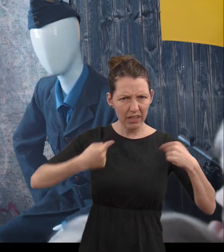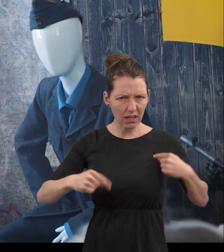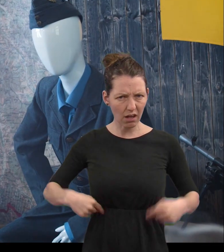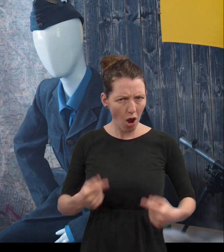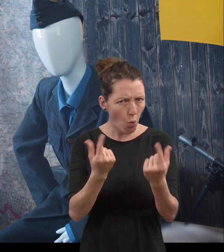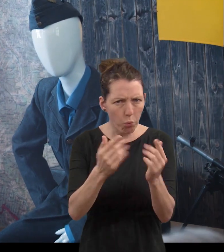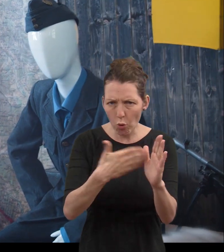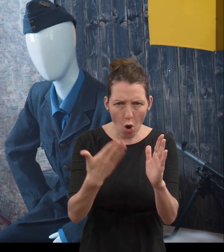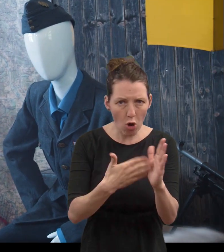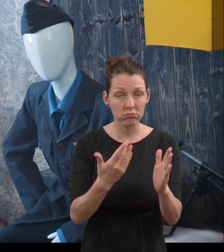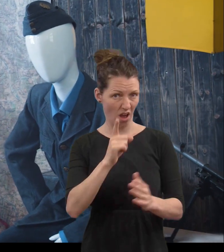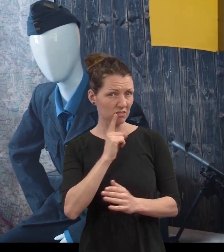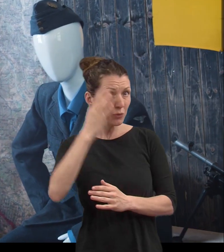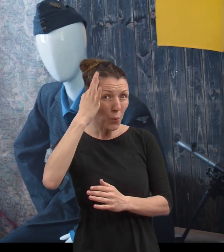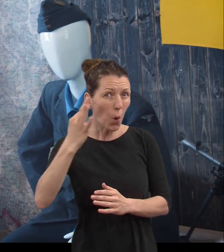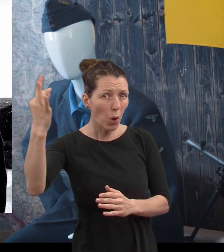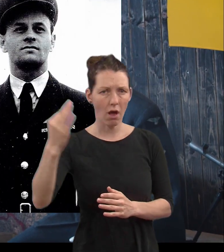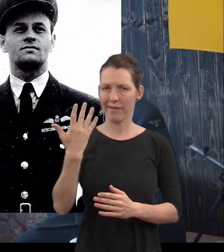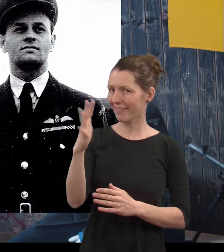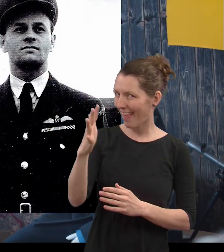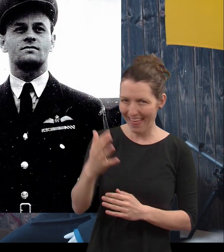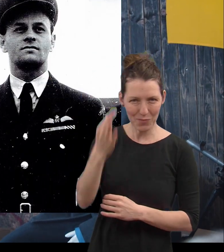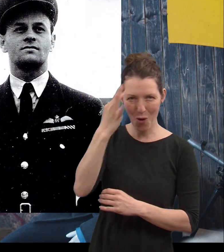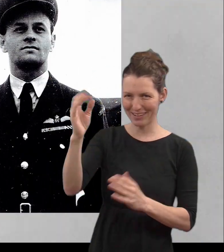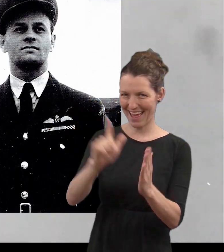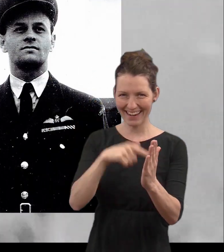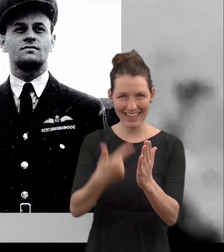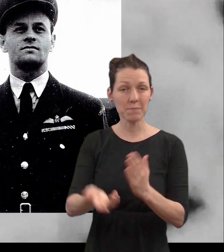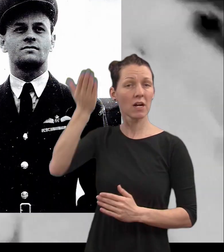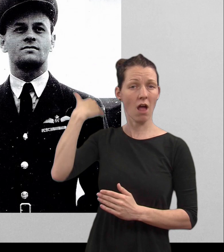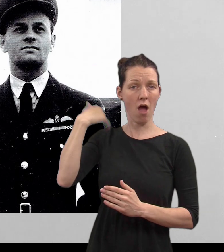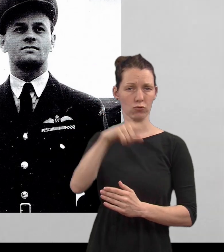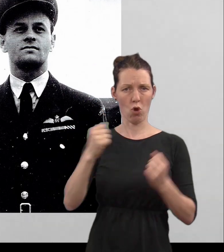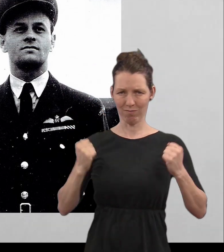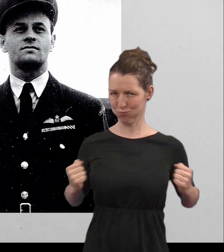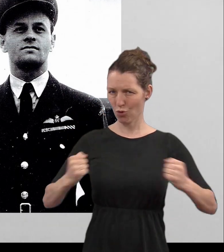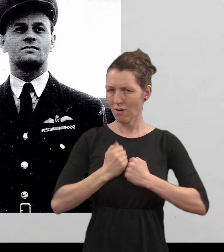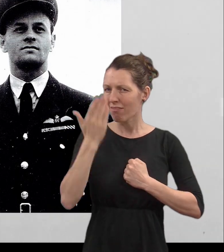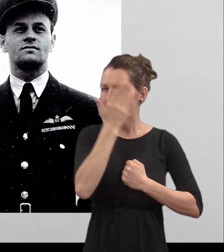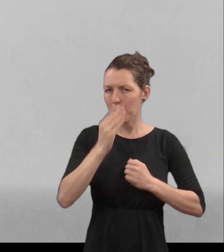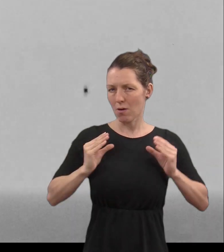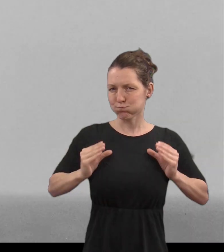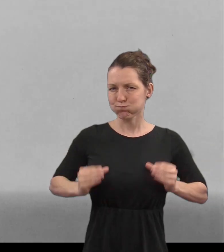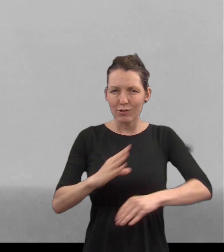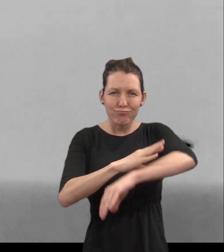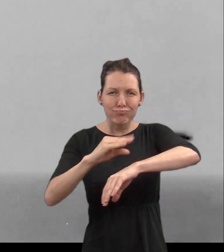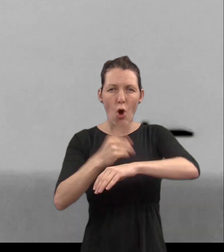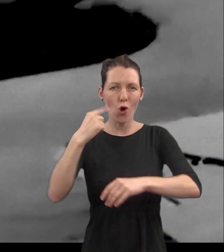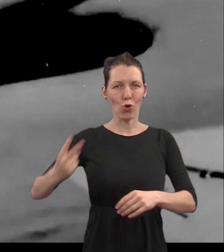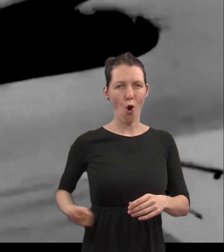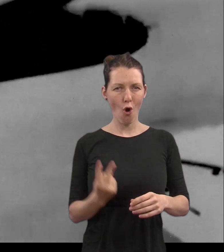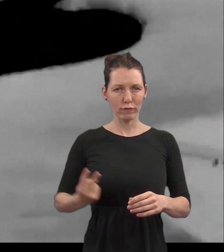letecká bunda s ovčí kůže patřila generálu Vladimíru Nedvědovi a ten jí měl na sobě, když s ním spadlo